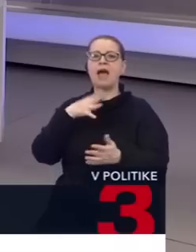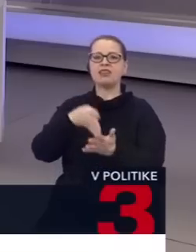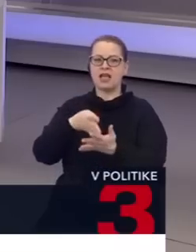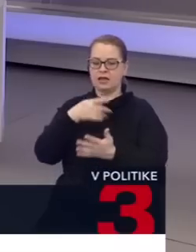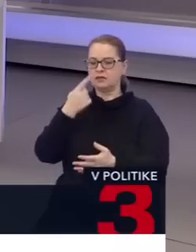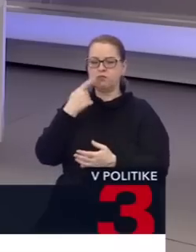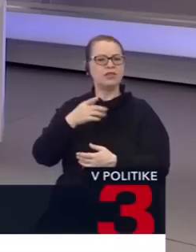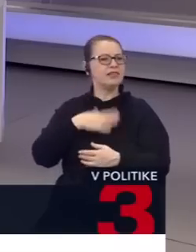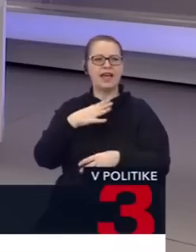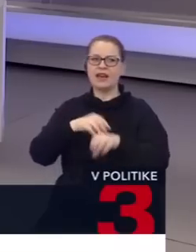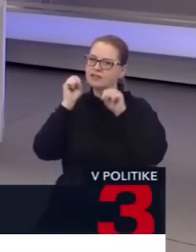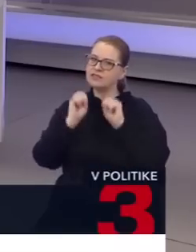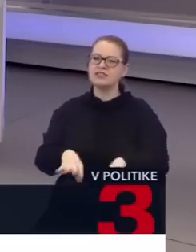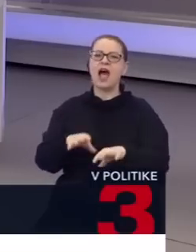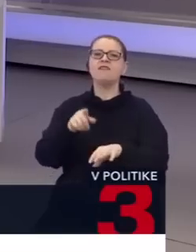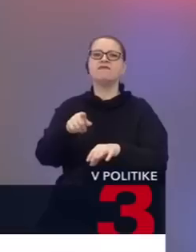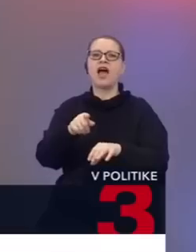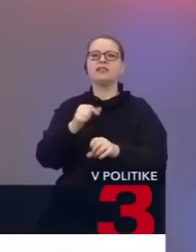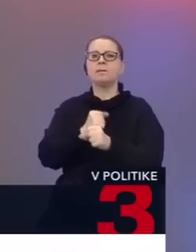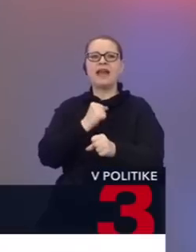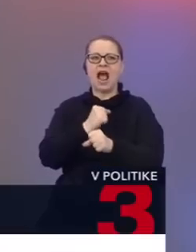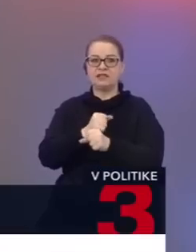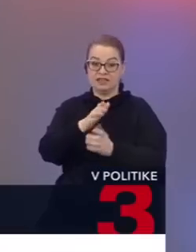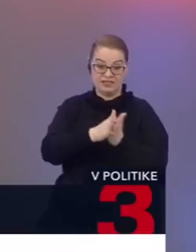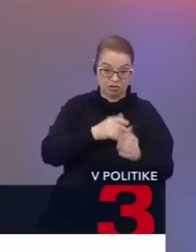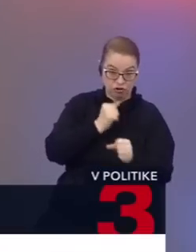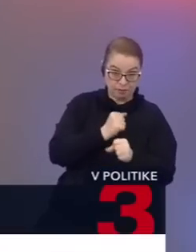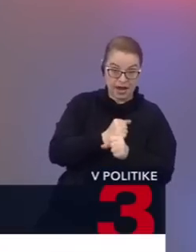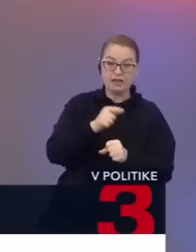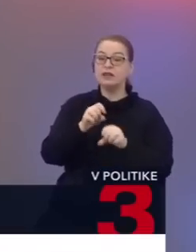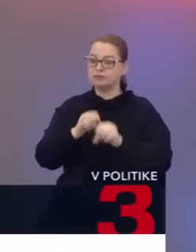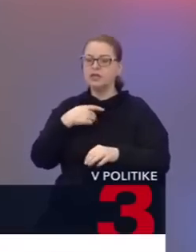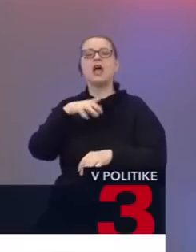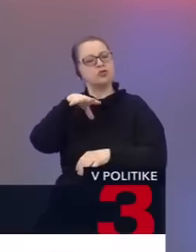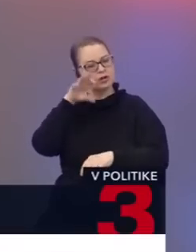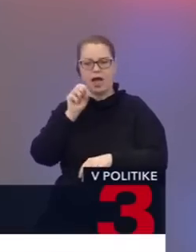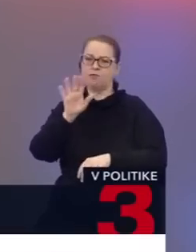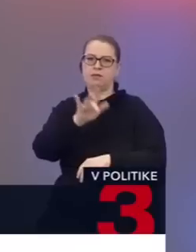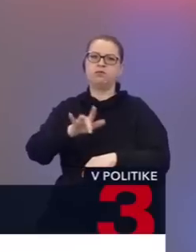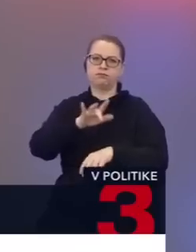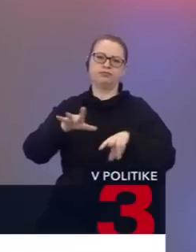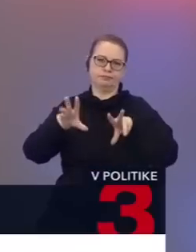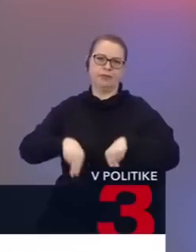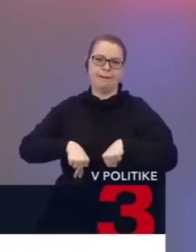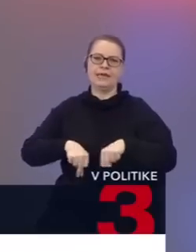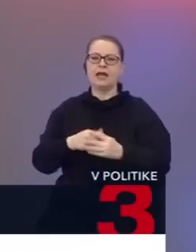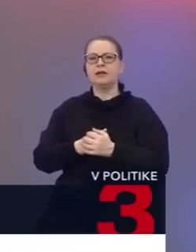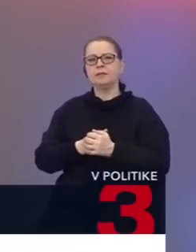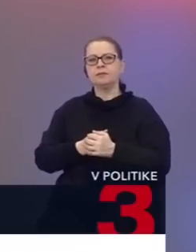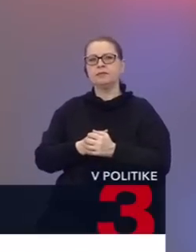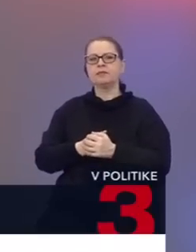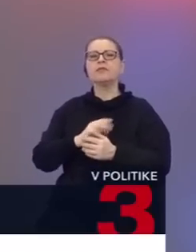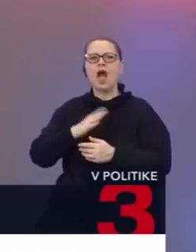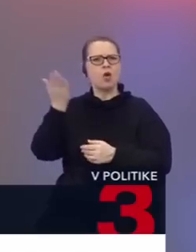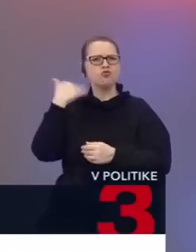rozrobenej práce, čo rozumiem vo vašej pozícii premiera. Preca len prebehlo už mediálnym